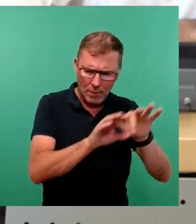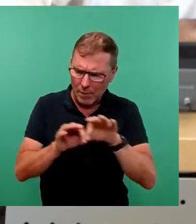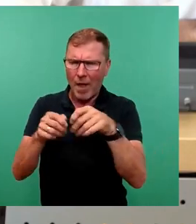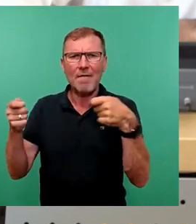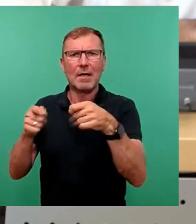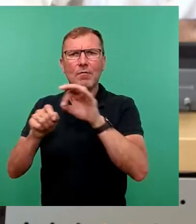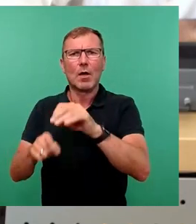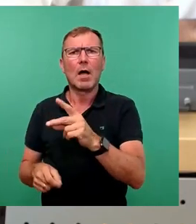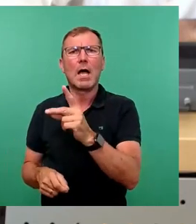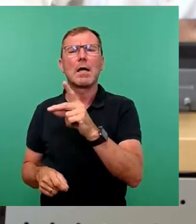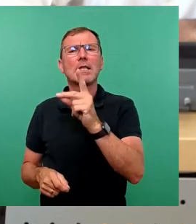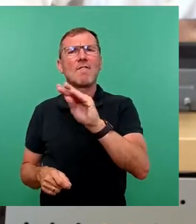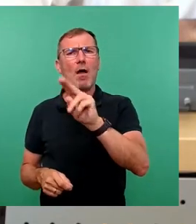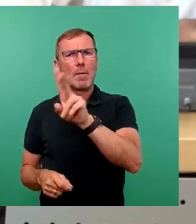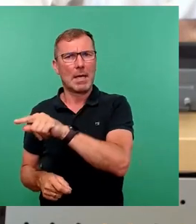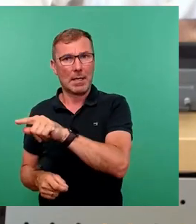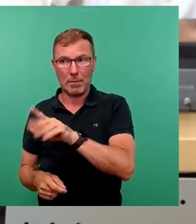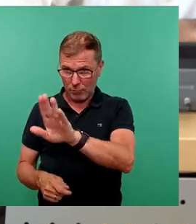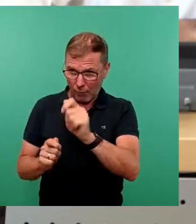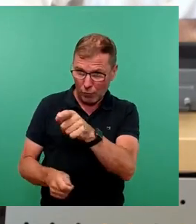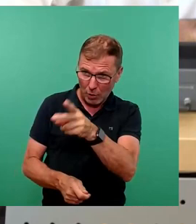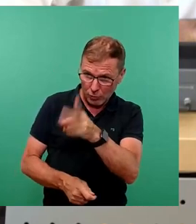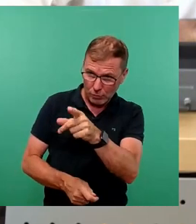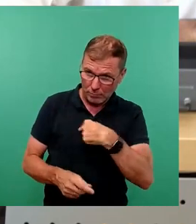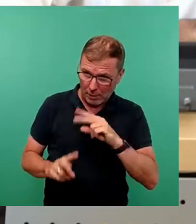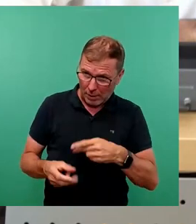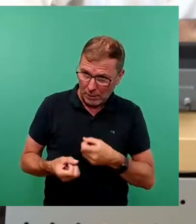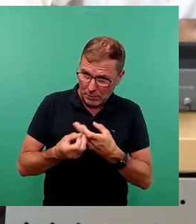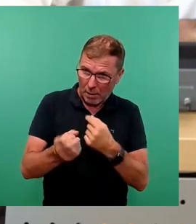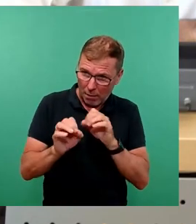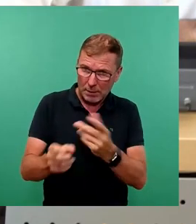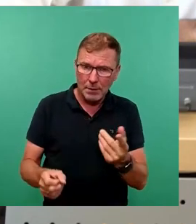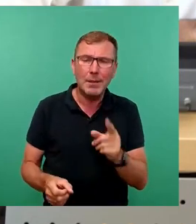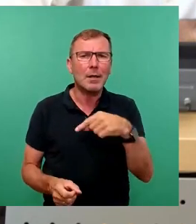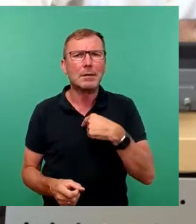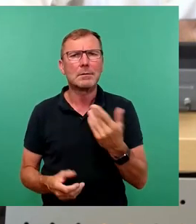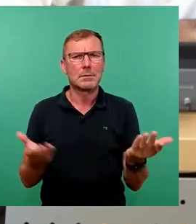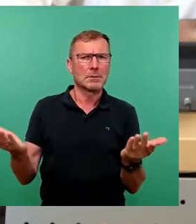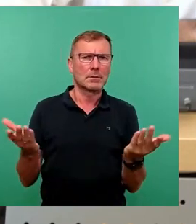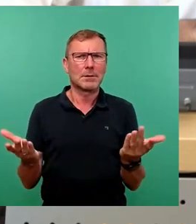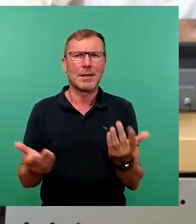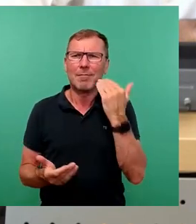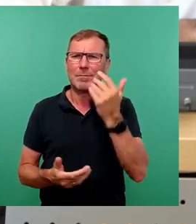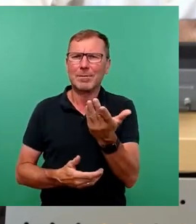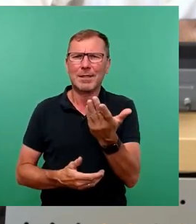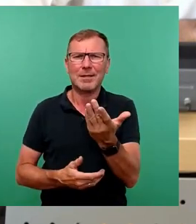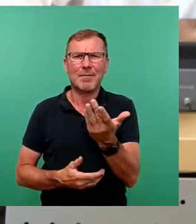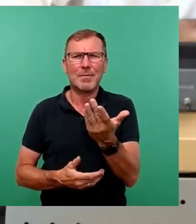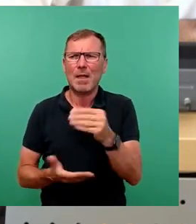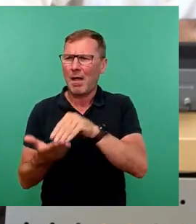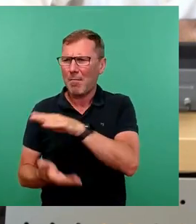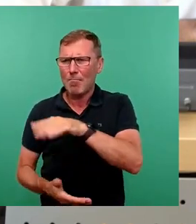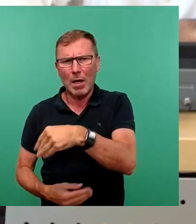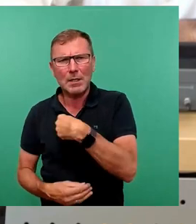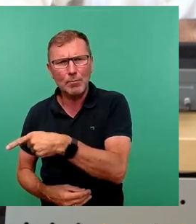Das war ja Ihr Vorschlag, richtig? Habe ich richtig wiedergegeben. Und nun fragt man sich, was bitte haben denn jetzt die Parkgebühren